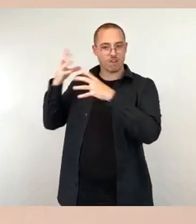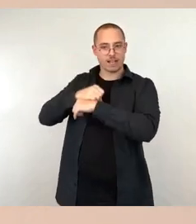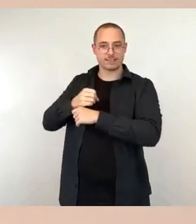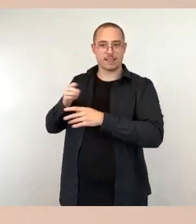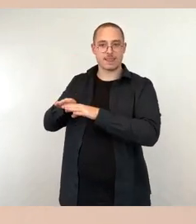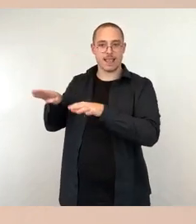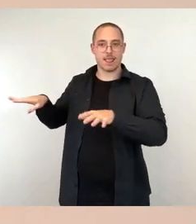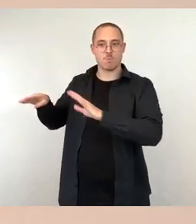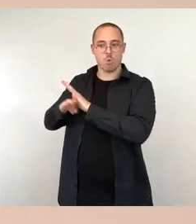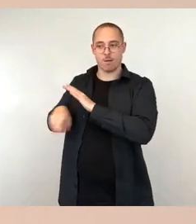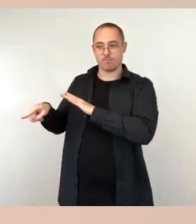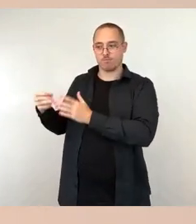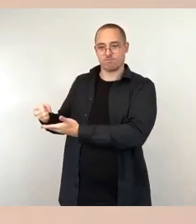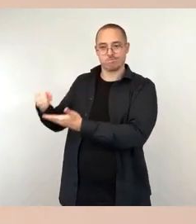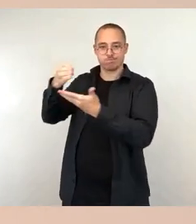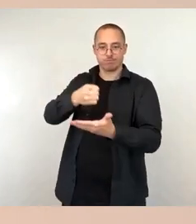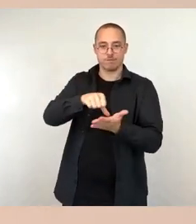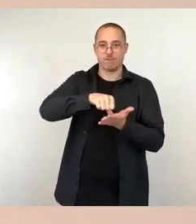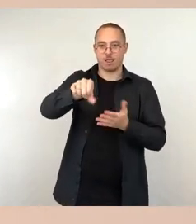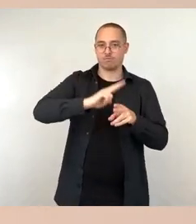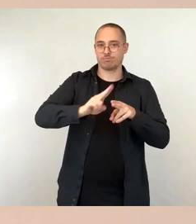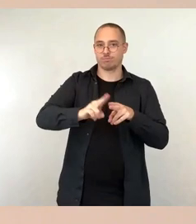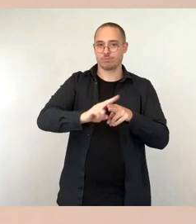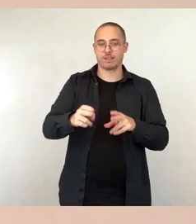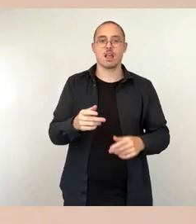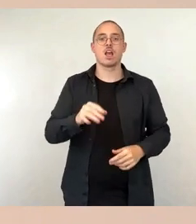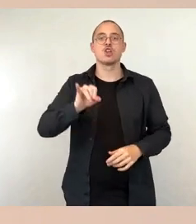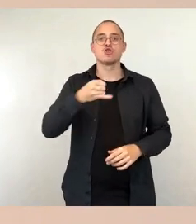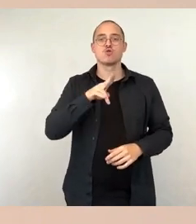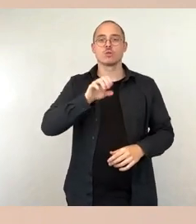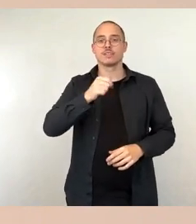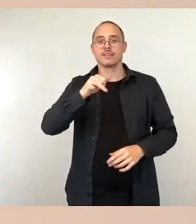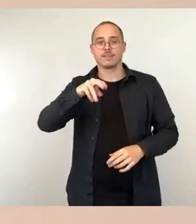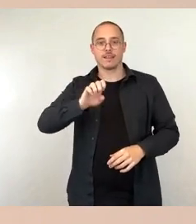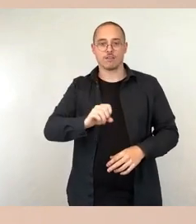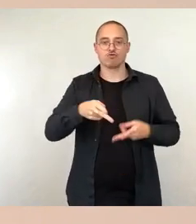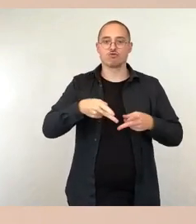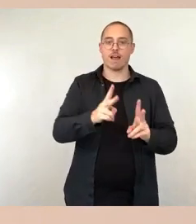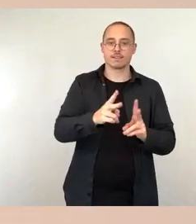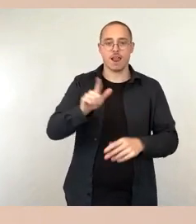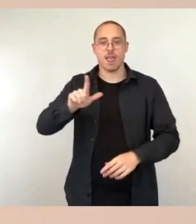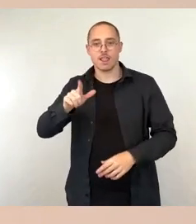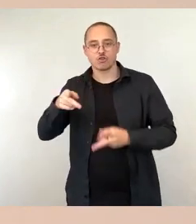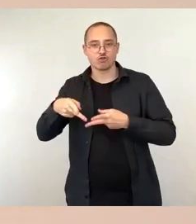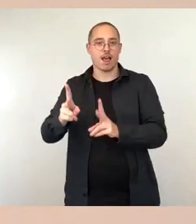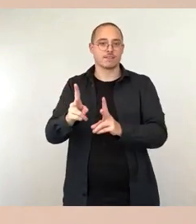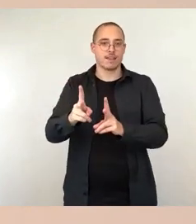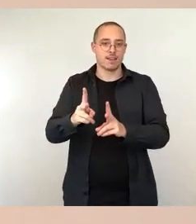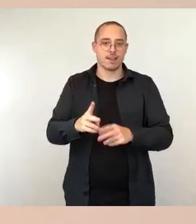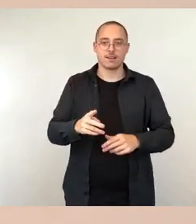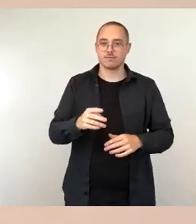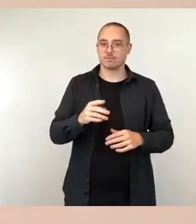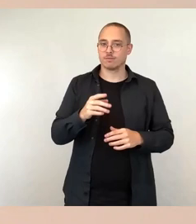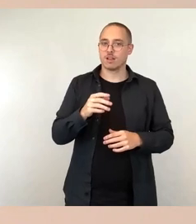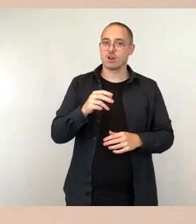die Lennartstraße, der erste Teilabschnitt vom Lahmannring, Gustav-Merpels-Straße, Miltitzer-Straße, Kippsdorfer